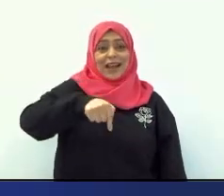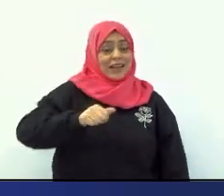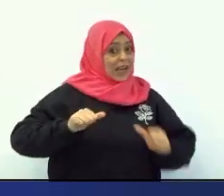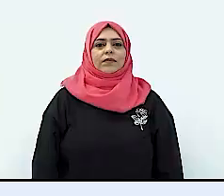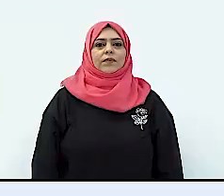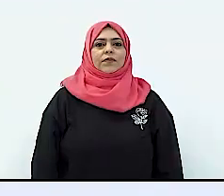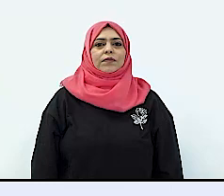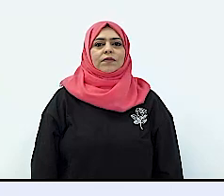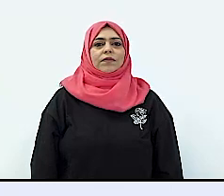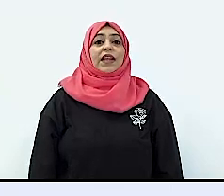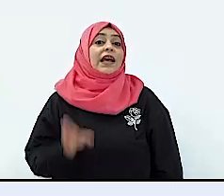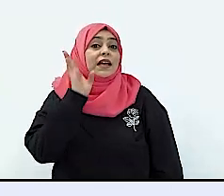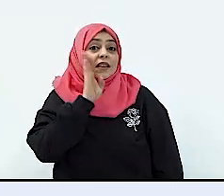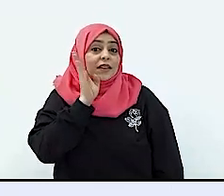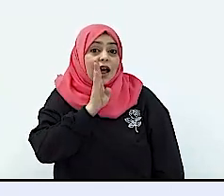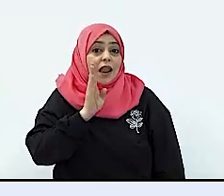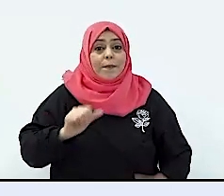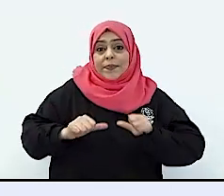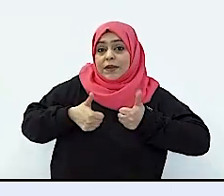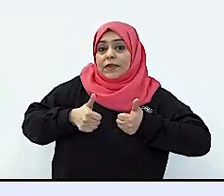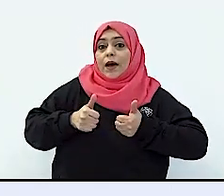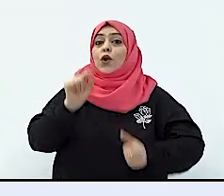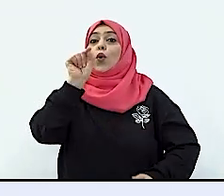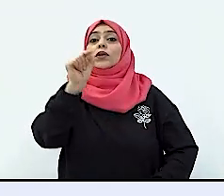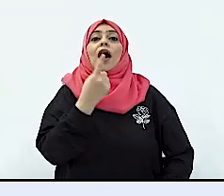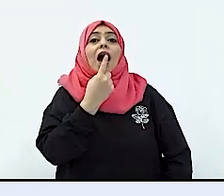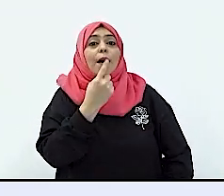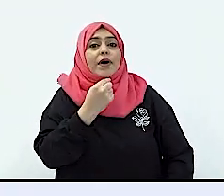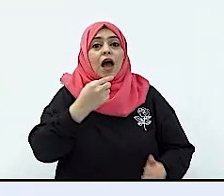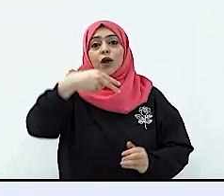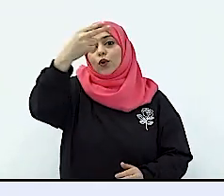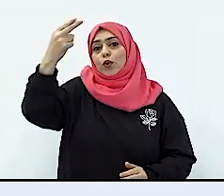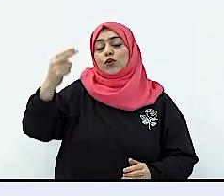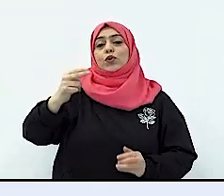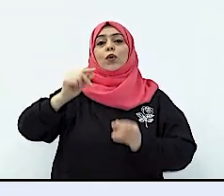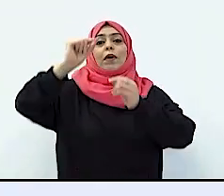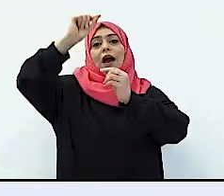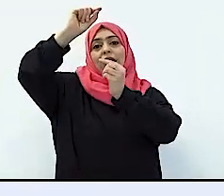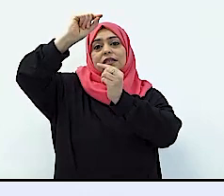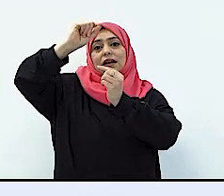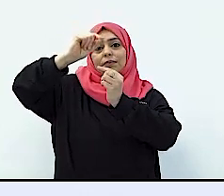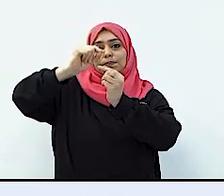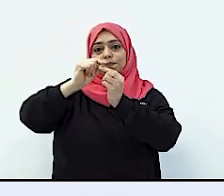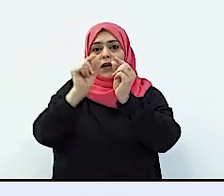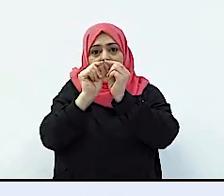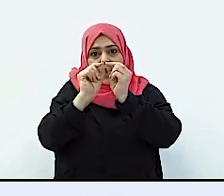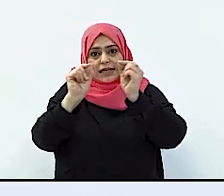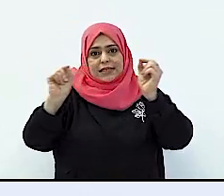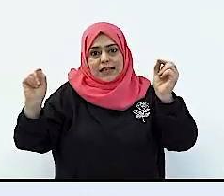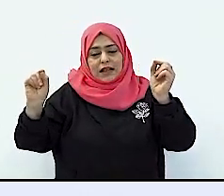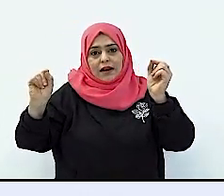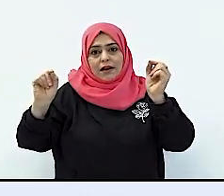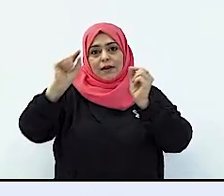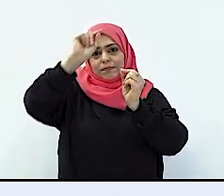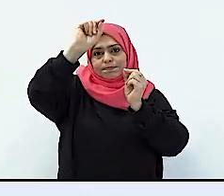لنبدأ سنبدأ دائماً من النقطة الحمراء سنرسم عصى من أعلى إلى أسفل حتى